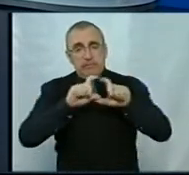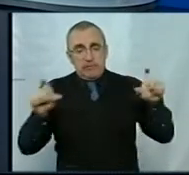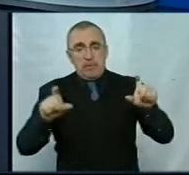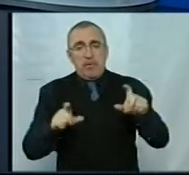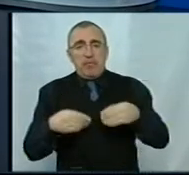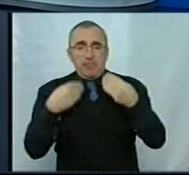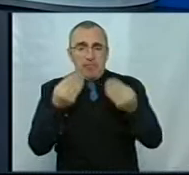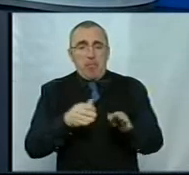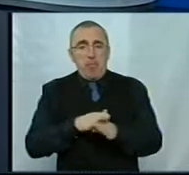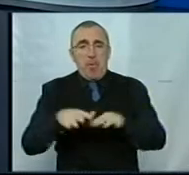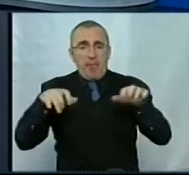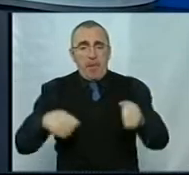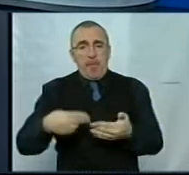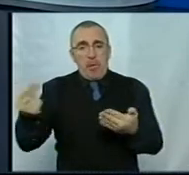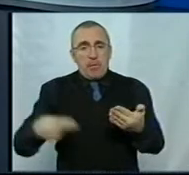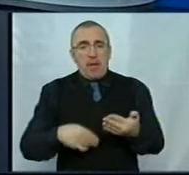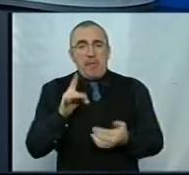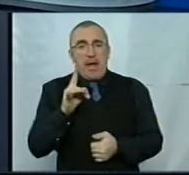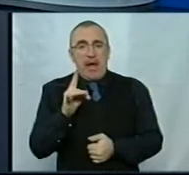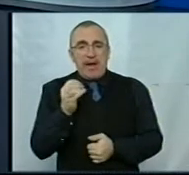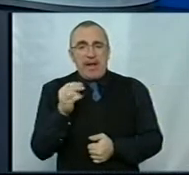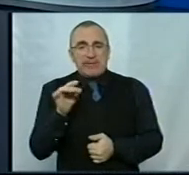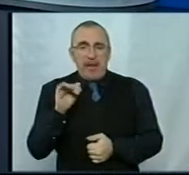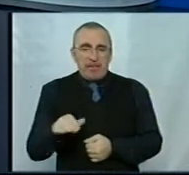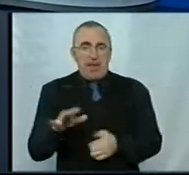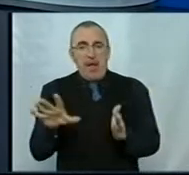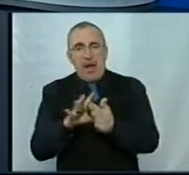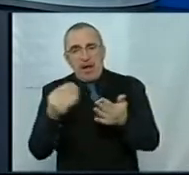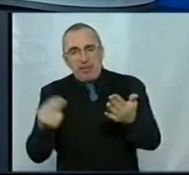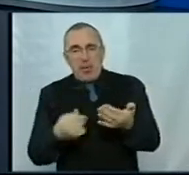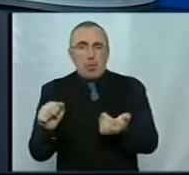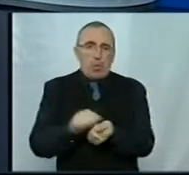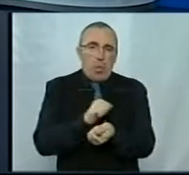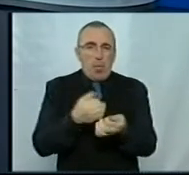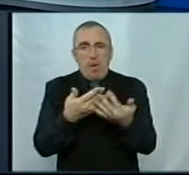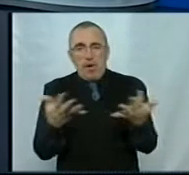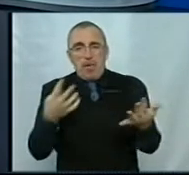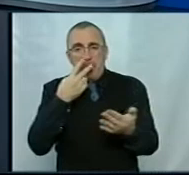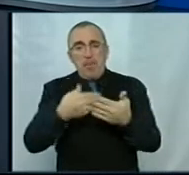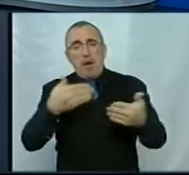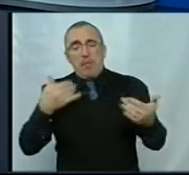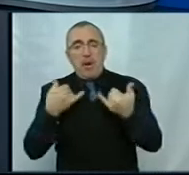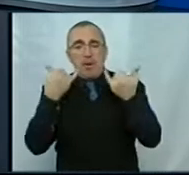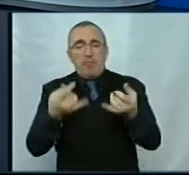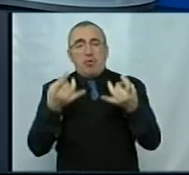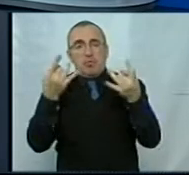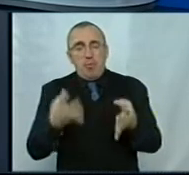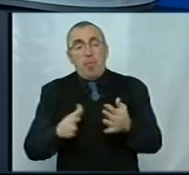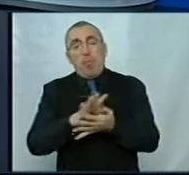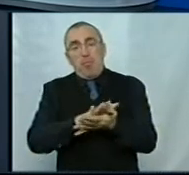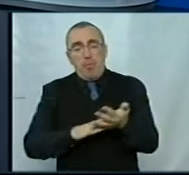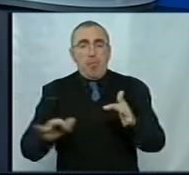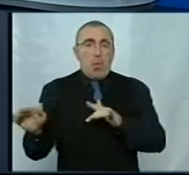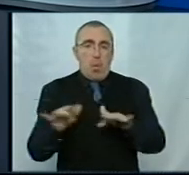повноваженнями підписувати рецепти, електронні направлення і все інші електронні документи, які передбачаються для спрощення в подальшому